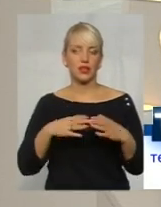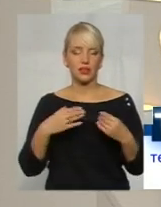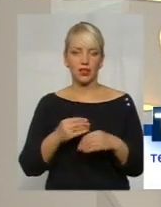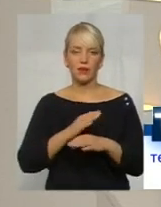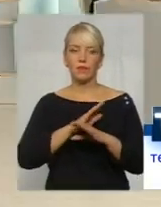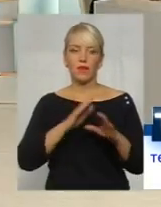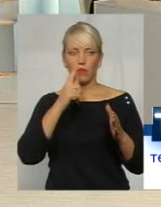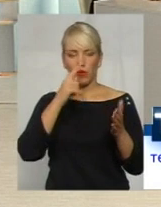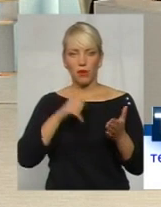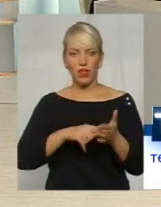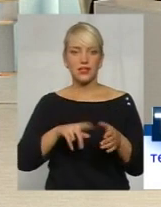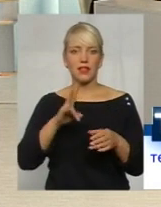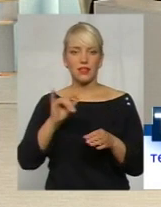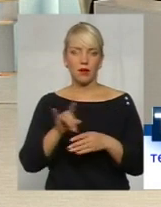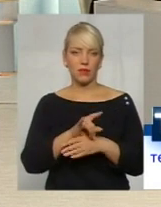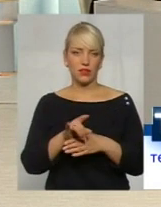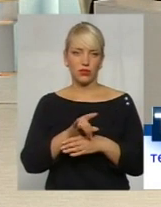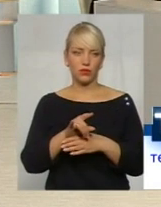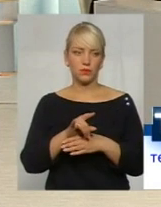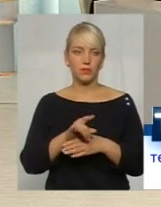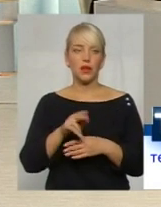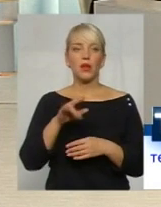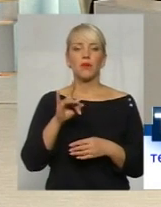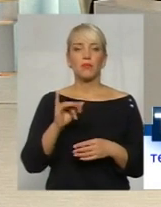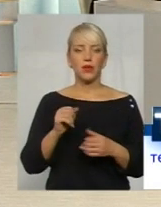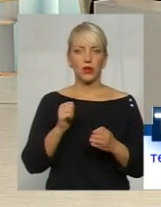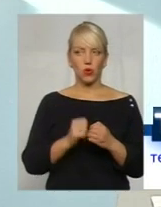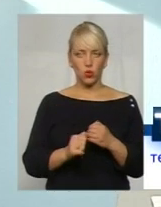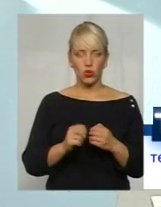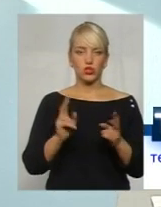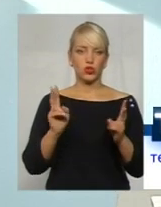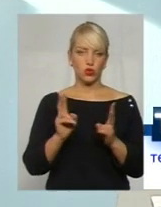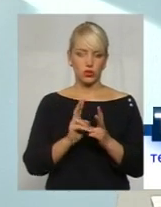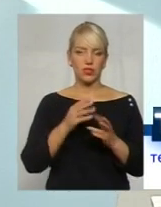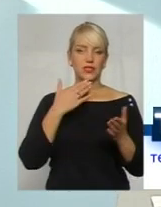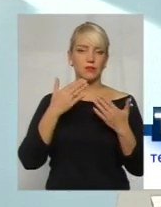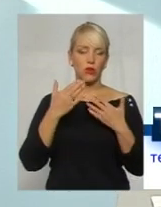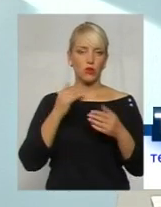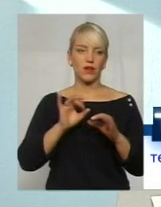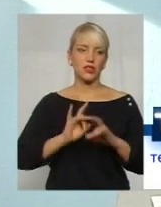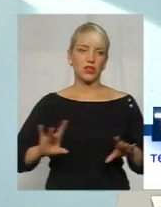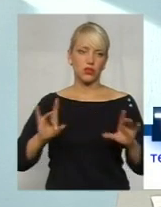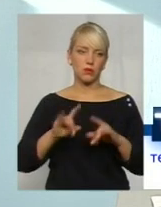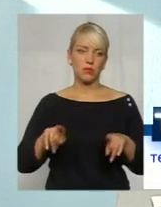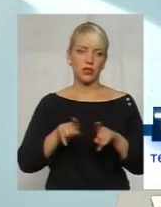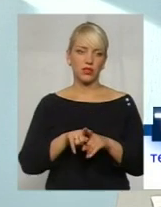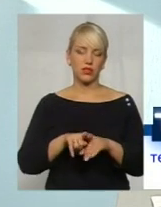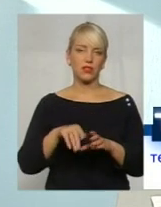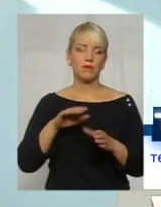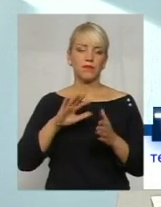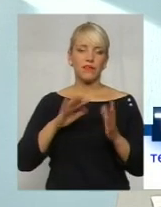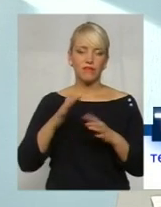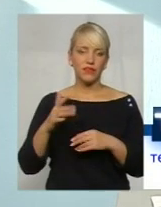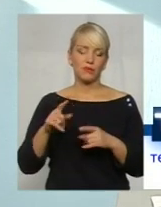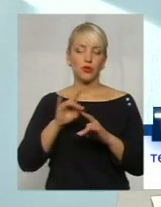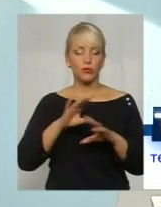попались на такий гачок. При кожній зустрічі спілкуватись і розповідати про такі випадки. Розповідати, що